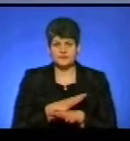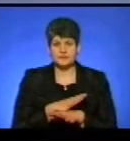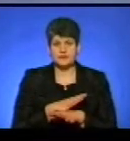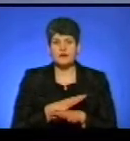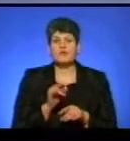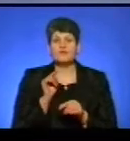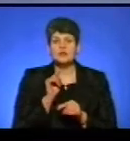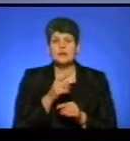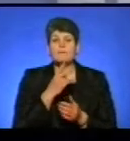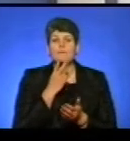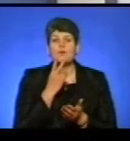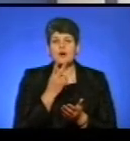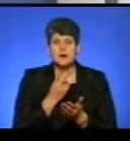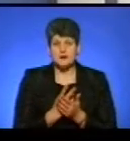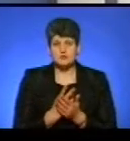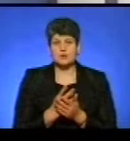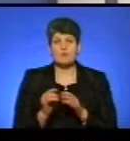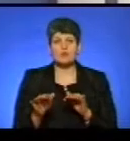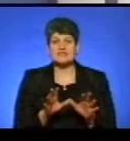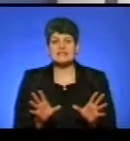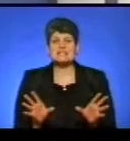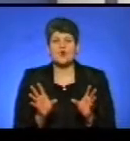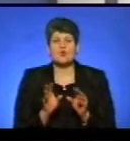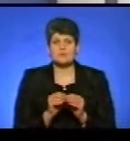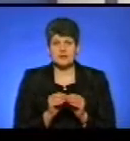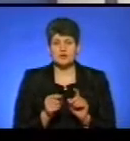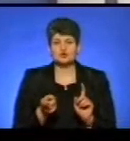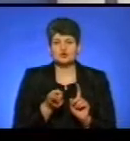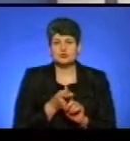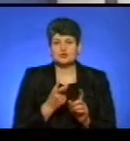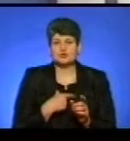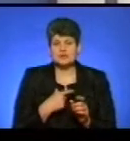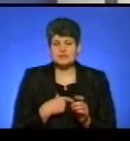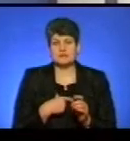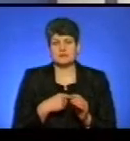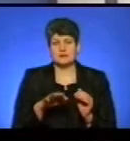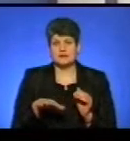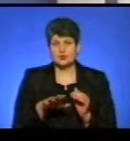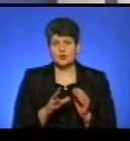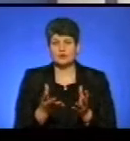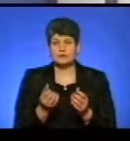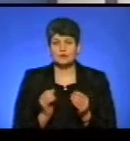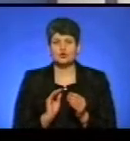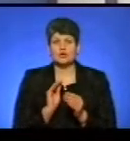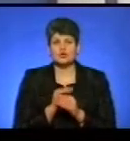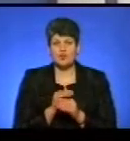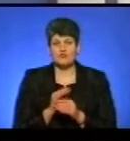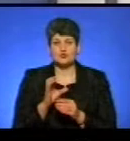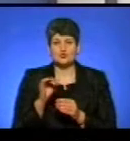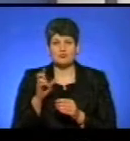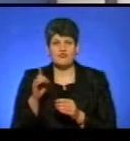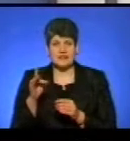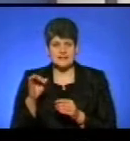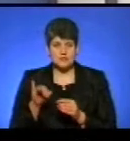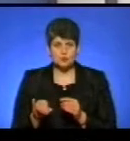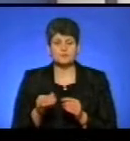Тобто вони показали процес об'єднання, тобто долучили до себе відпідництві території, отримують додаткову субвенцію на розток об'єднаних терапевних громад,